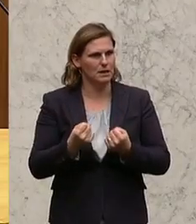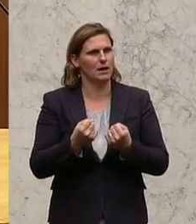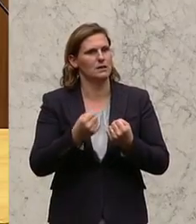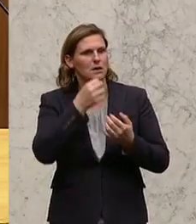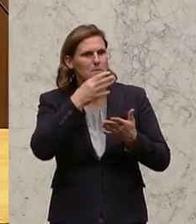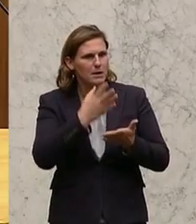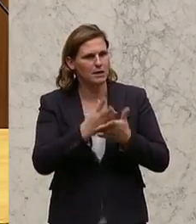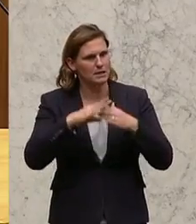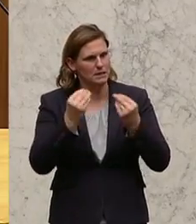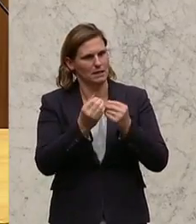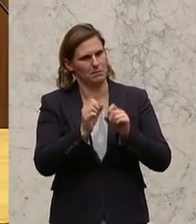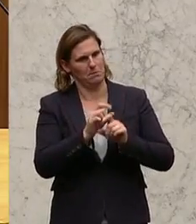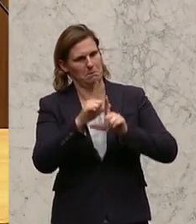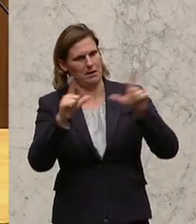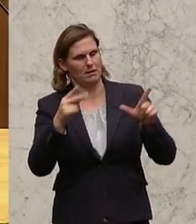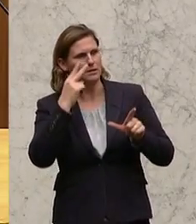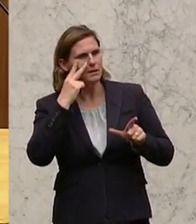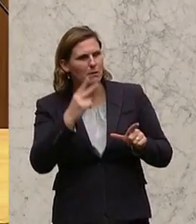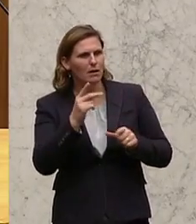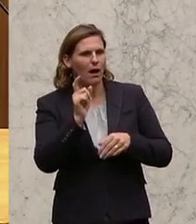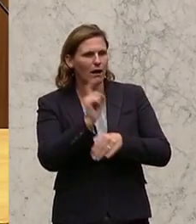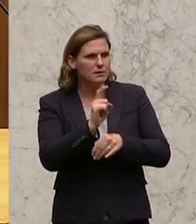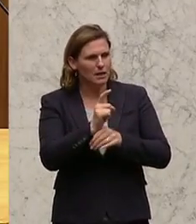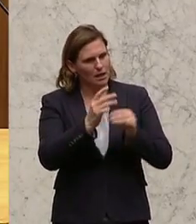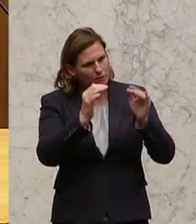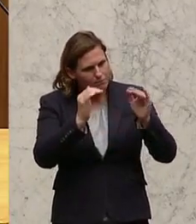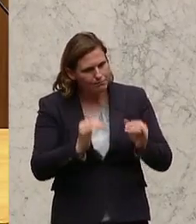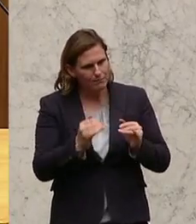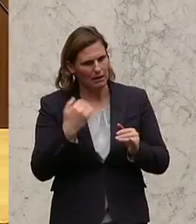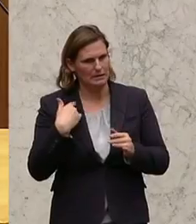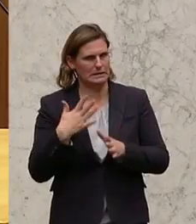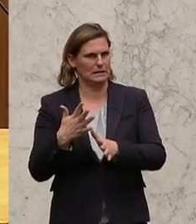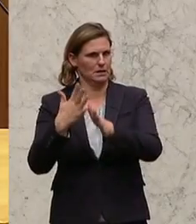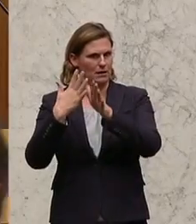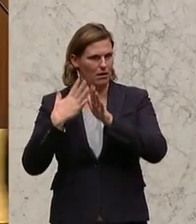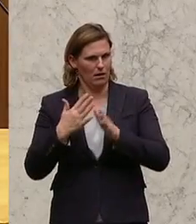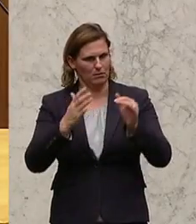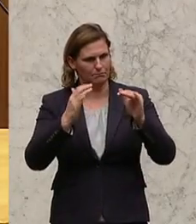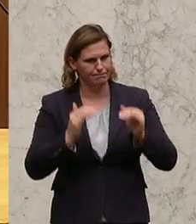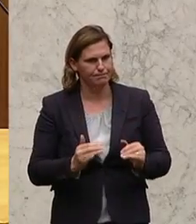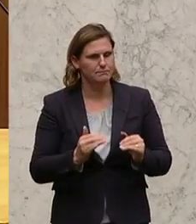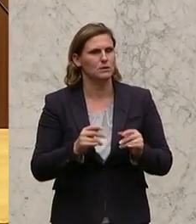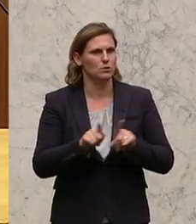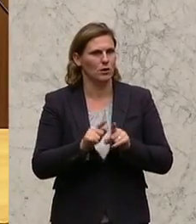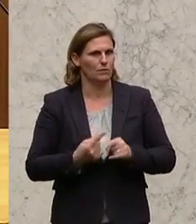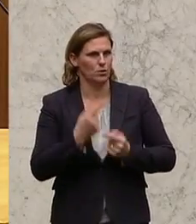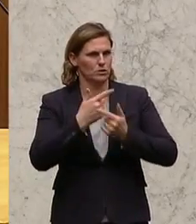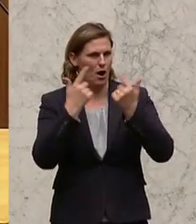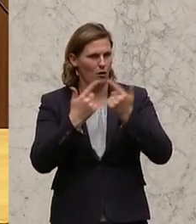Gesamtbild zeigt, dass die Anzeigen einen Tiefstand in den letzten zehn Jahren erreicht haben und dass es die höchste